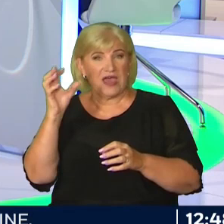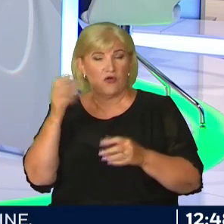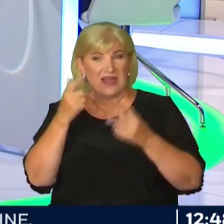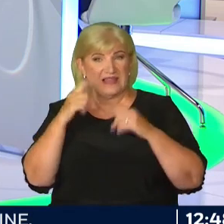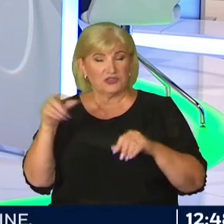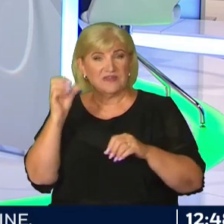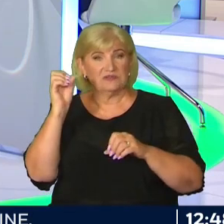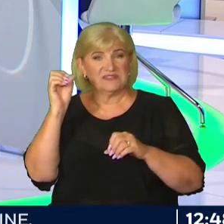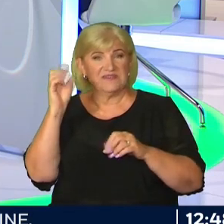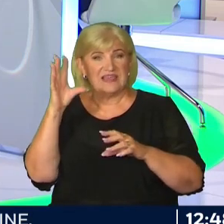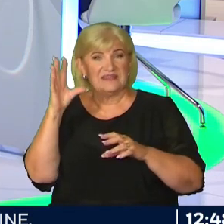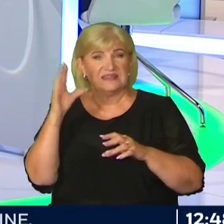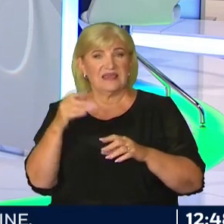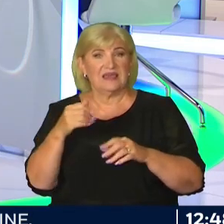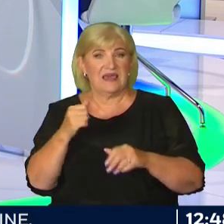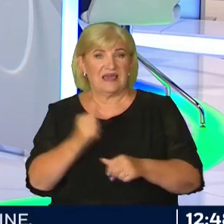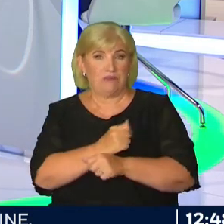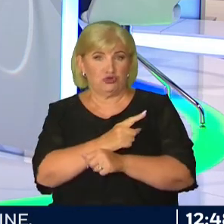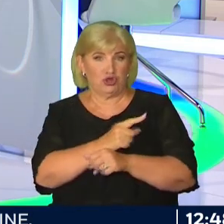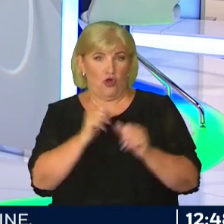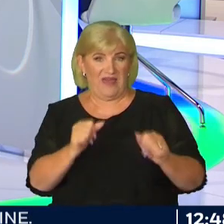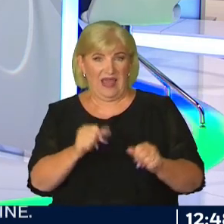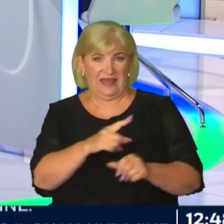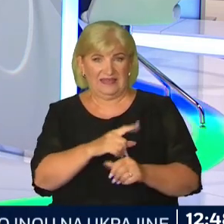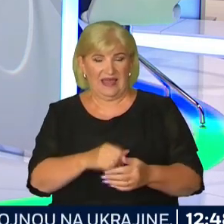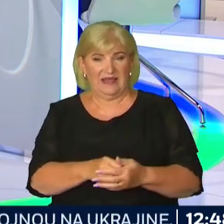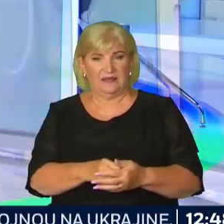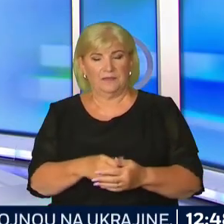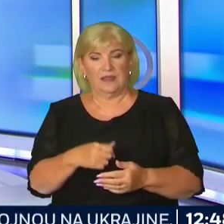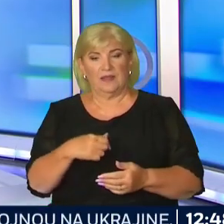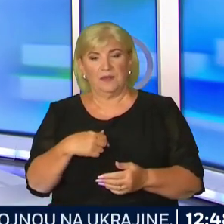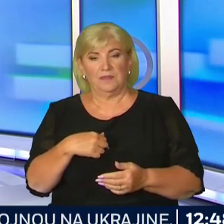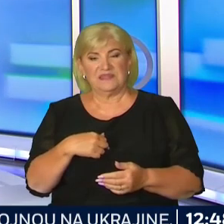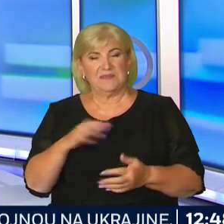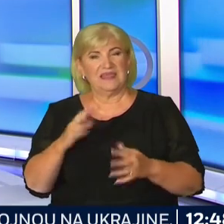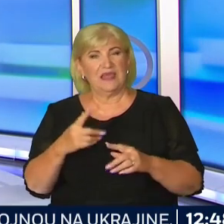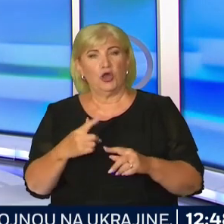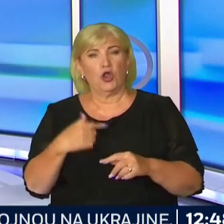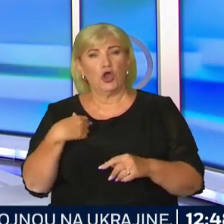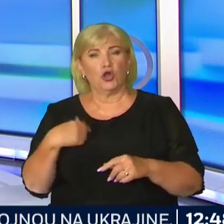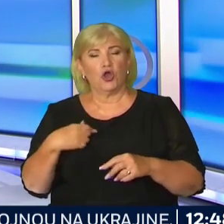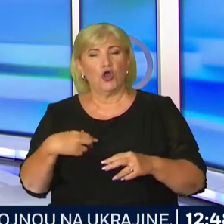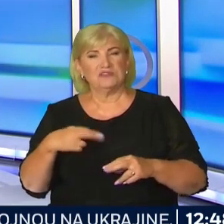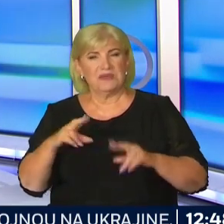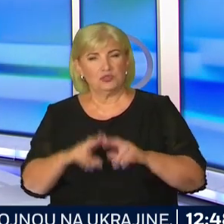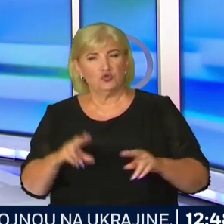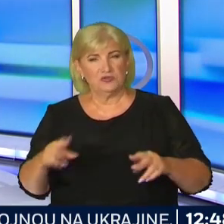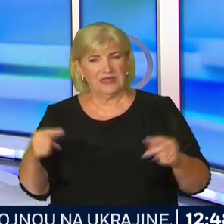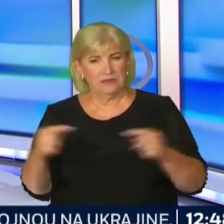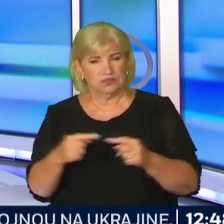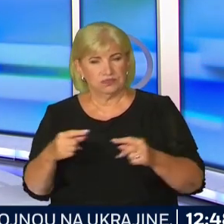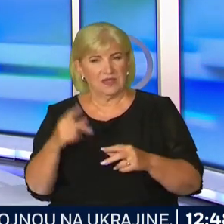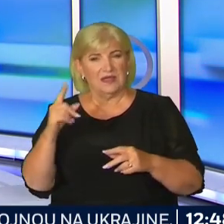z Gabčíkov a z vodnej elektrárne. My sme sa niekoľko rokov súdili s tými vlastníkmi